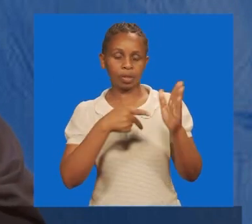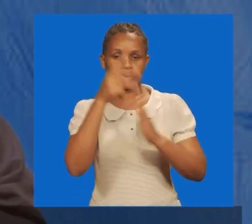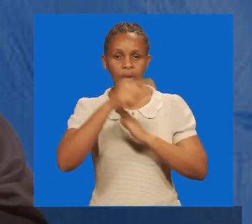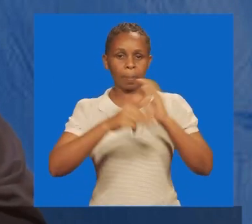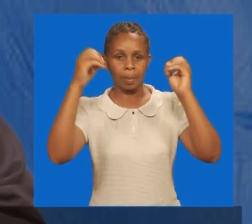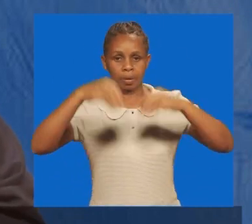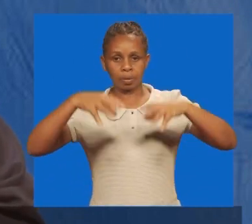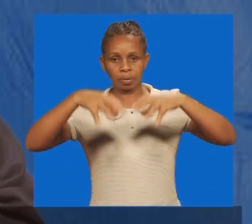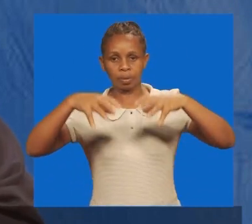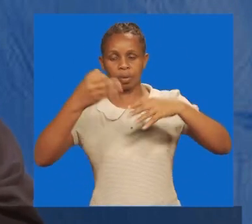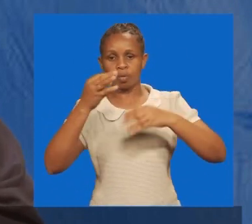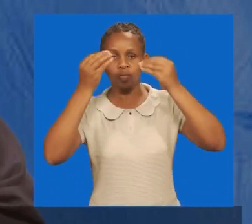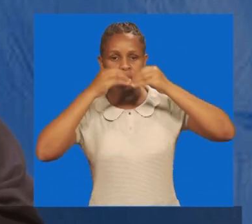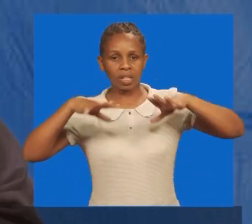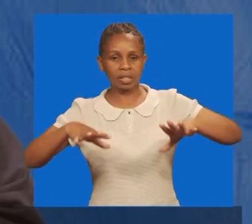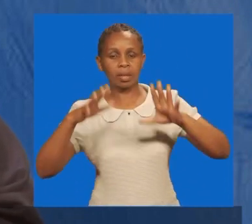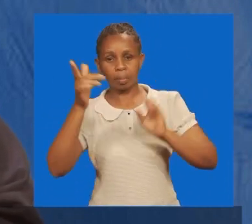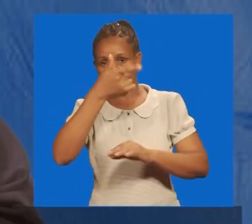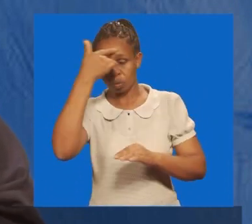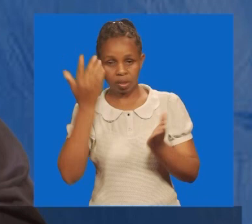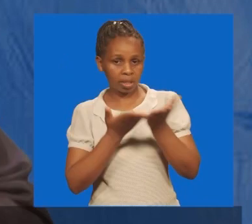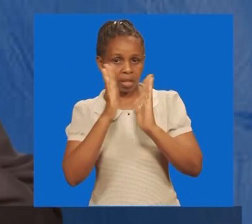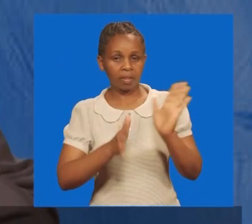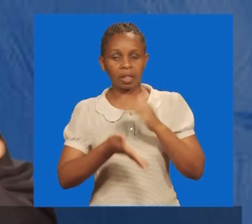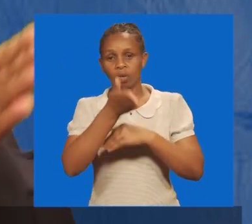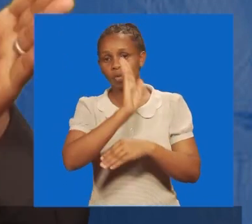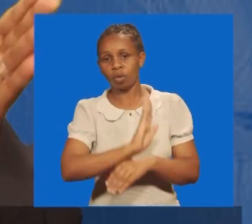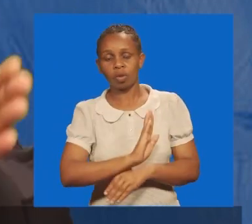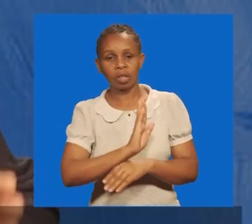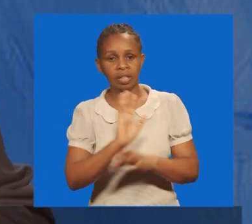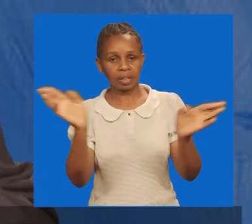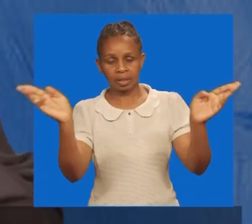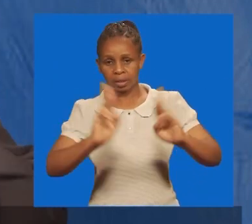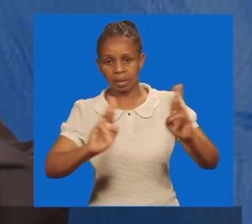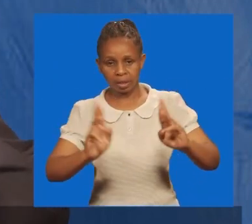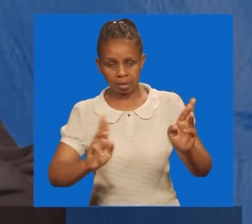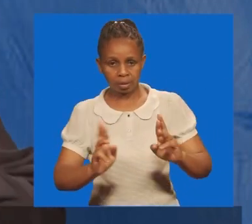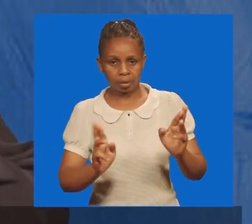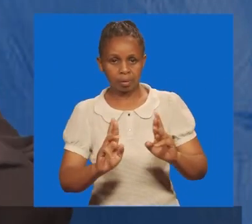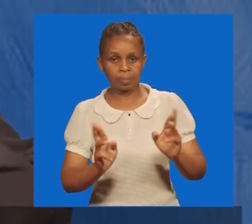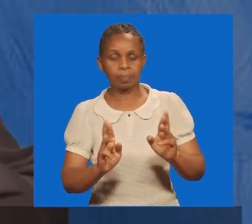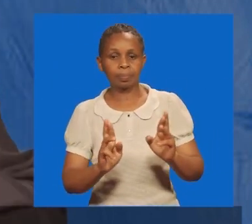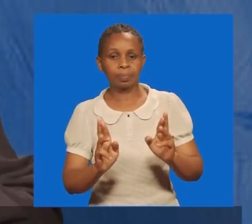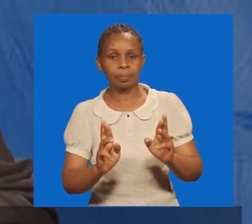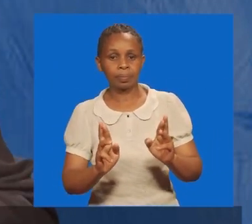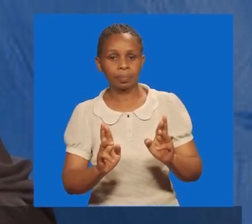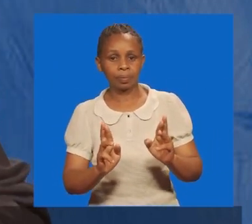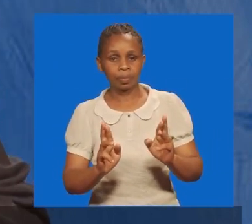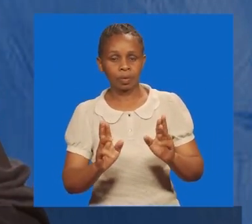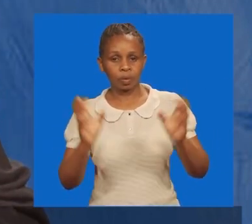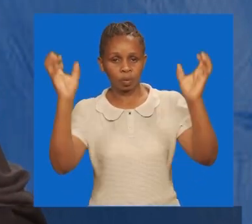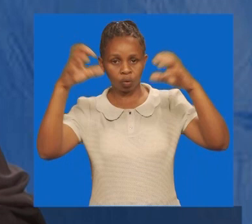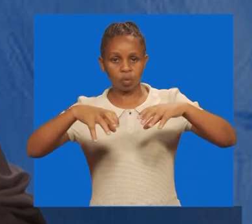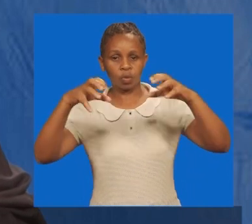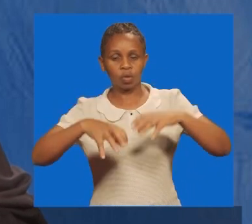karibu sana katika kipindi tama nyuni ya baraka. Maana, mtumishu wa mwenyezi mungu, yuko wapa tayari kabisa.